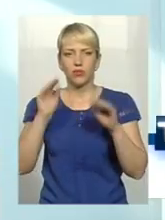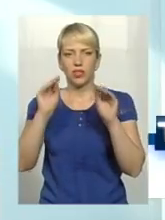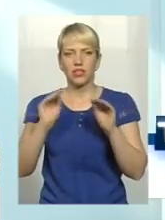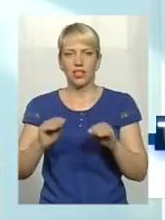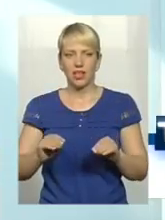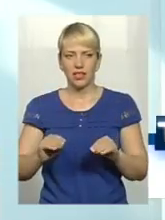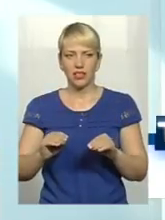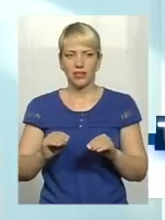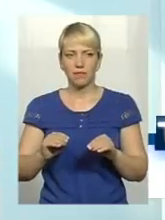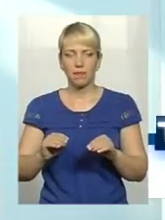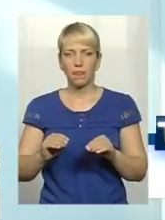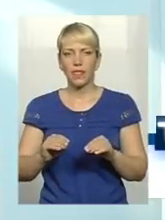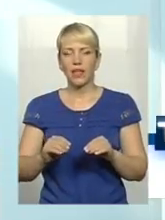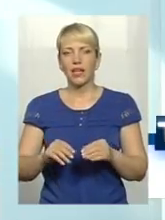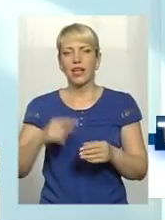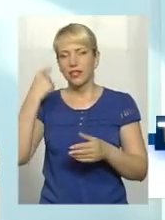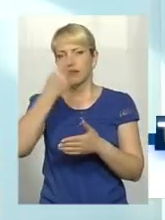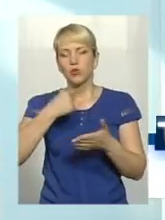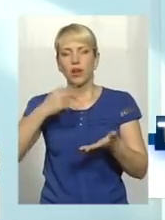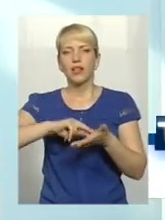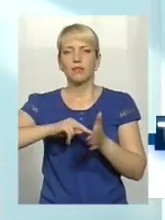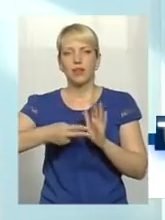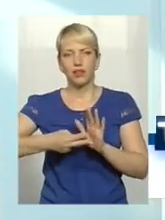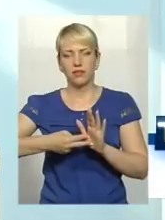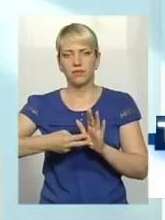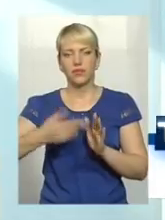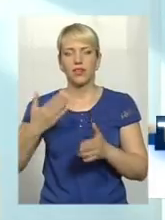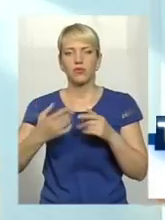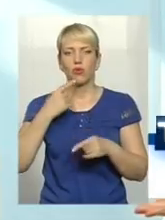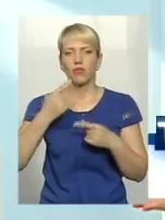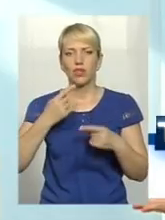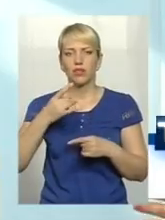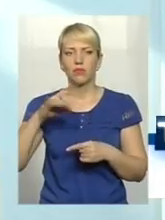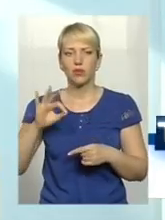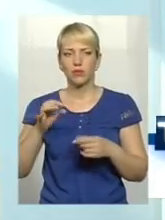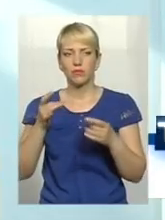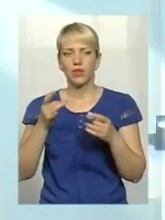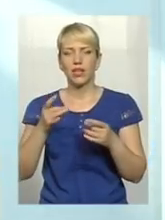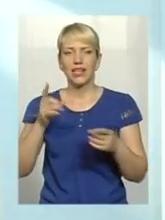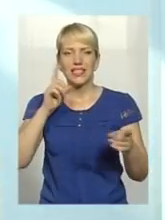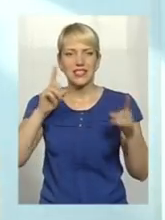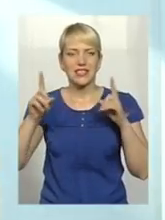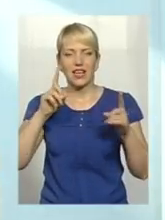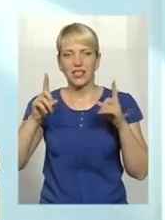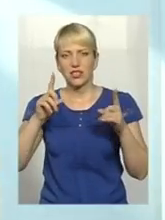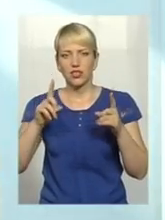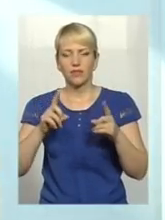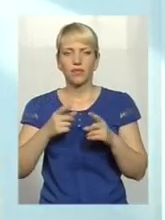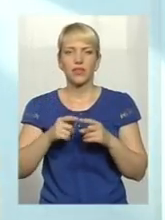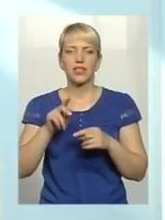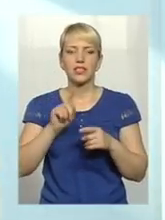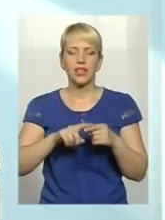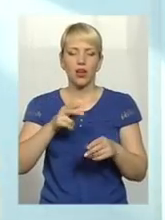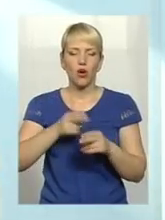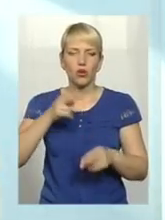напевно, індивідуальні плани. І це, якщо говорити про стресові розлади, так, це гострий